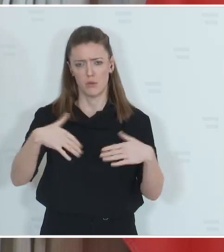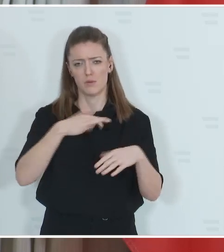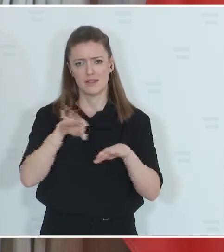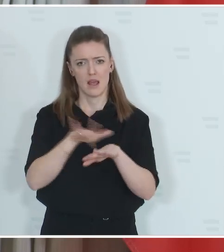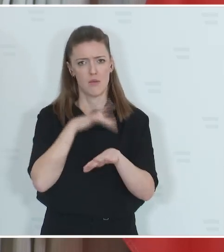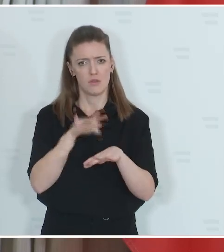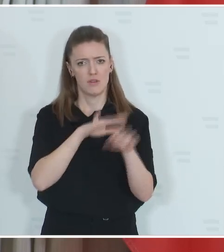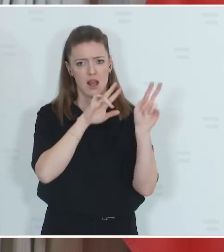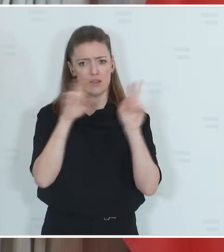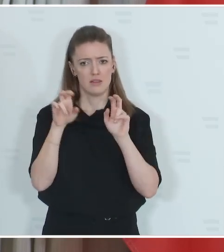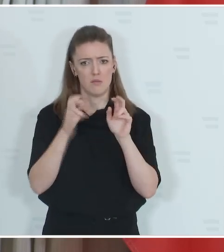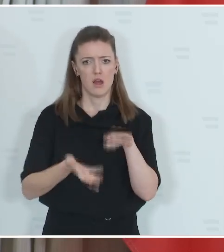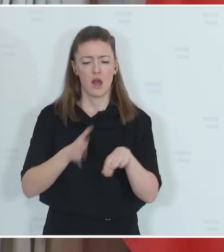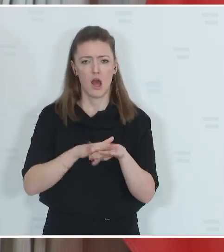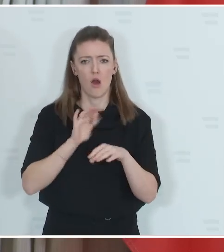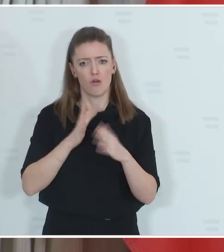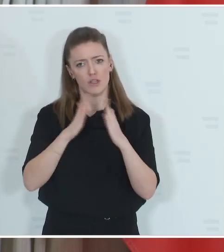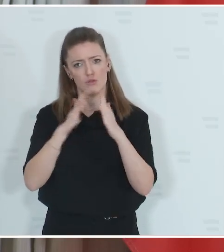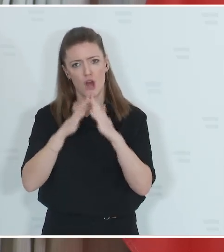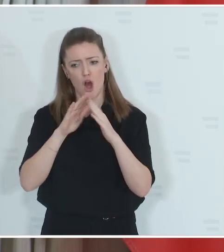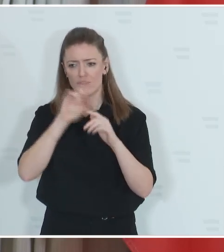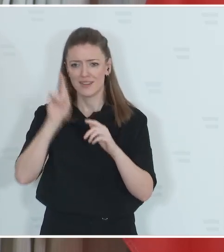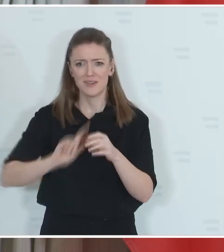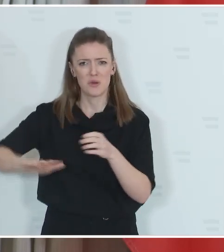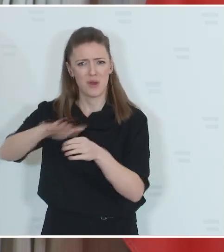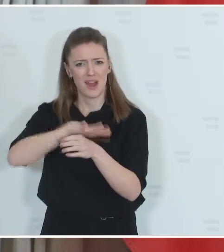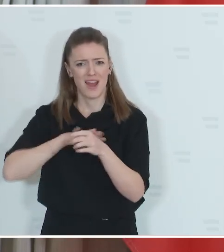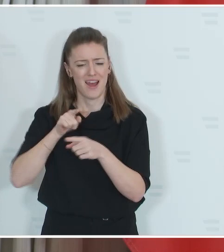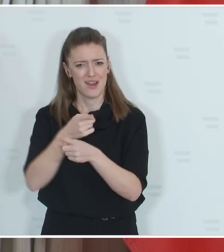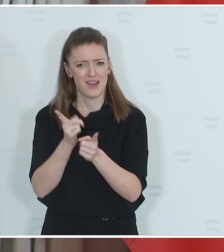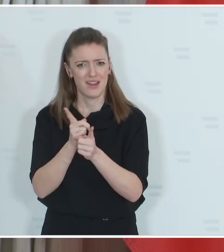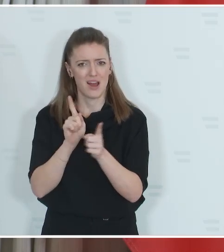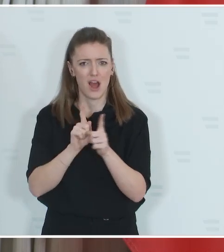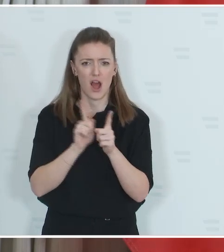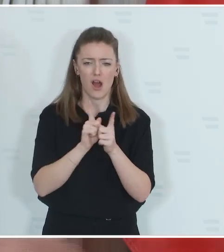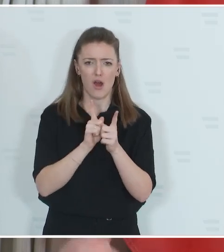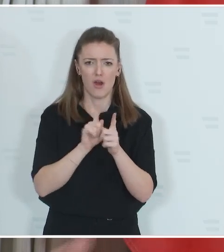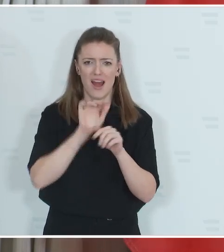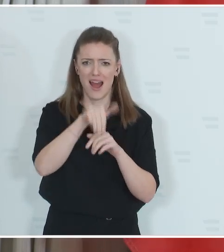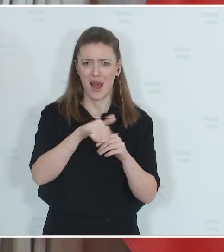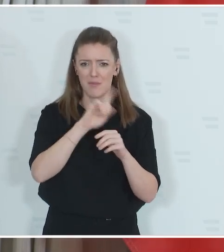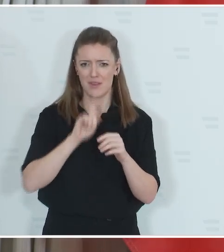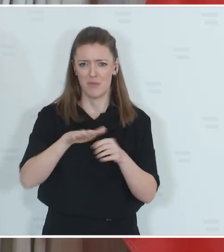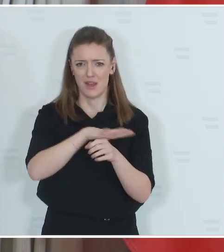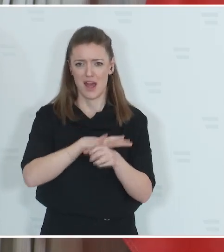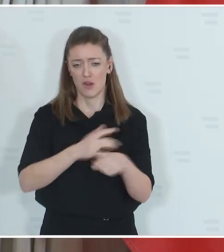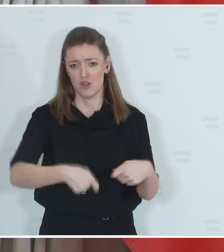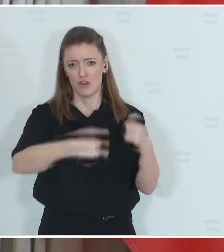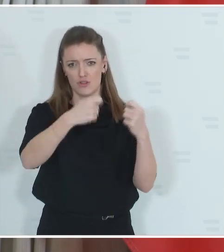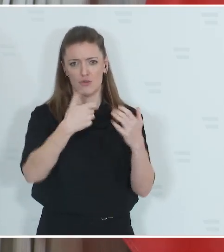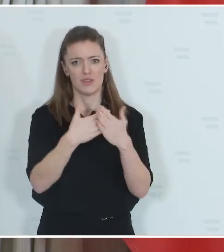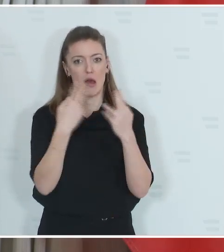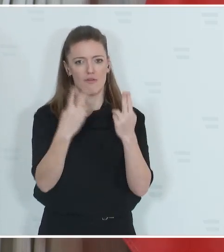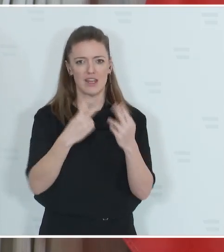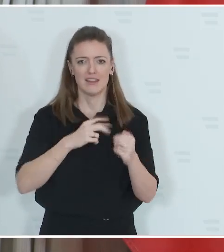und vor allem im Heimtierbereich, auch in den Fragen der Zucht. Und deshalb war es wichtig, die Details rasch